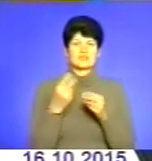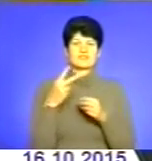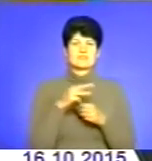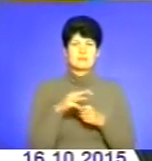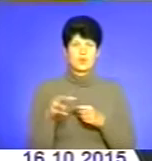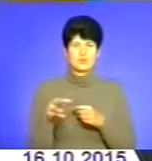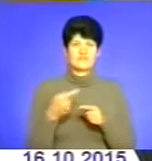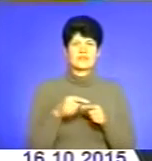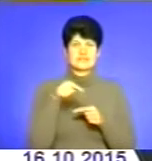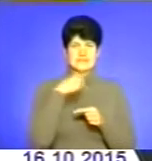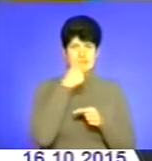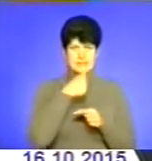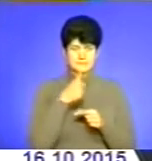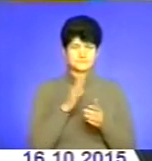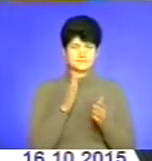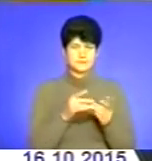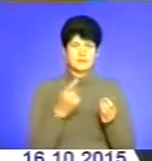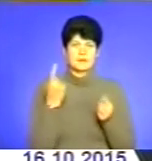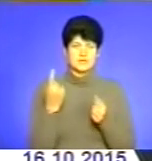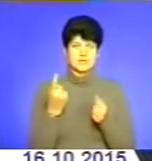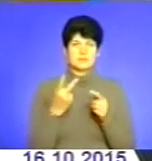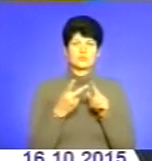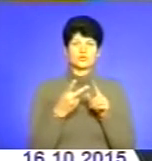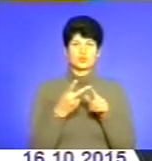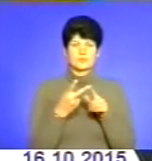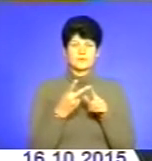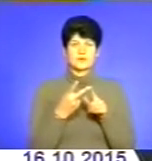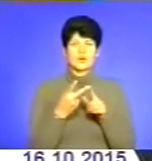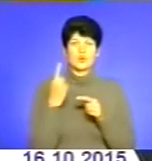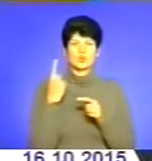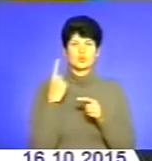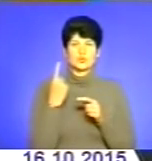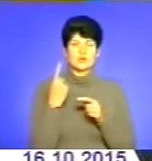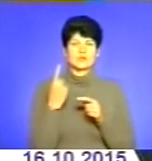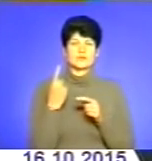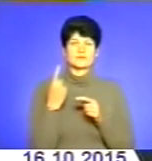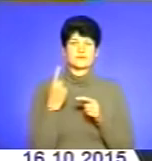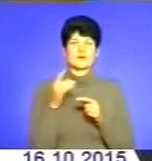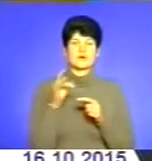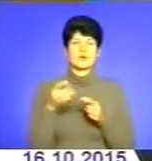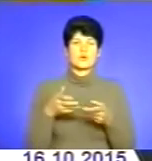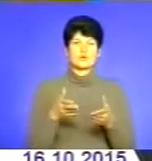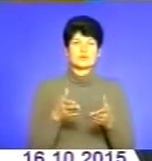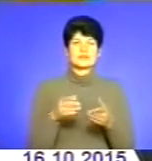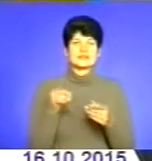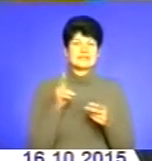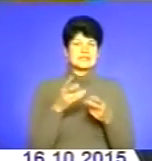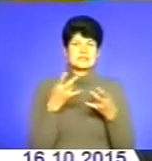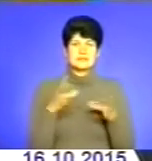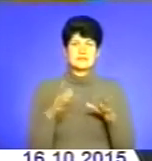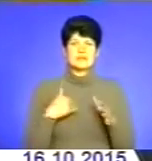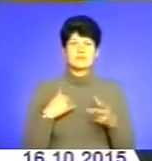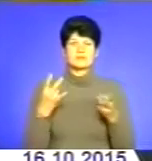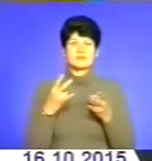на цей рік. раз. Але, по-друге, як самої, одної нам лежеролерної траси не потрібен. Нам потрібен